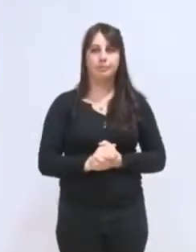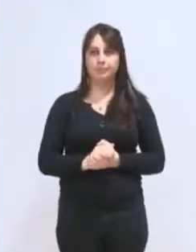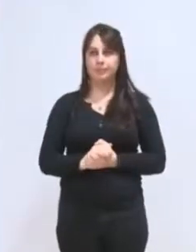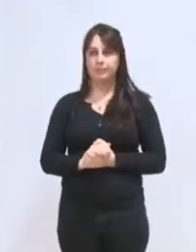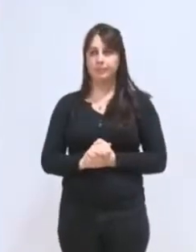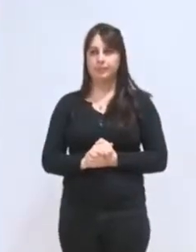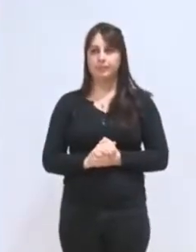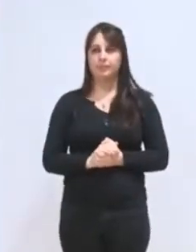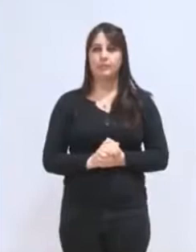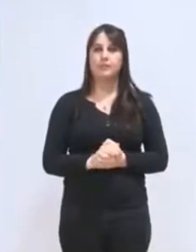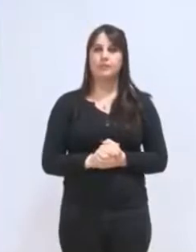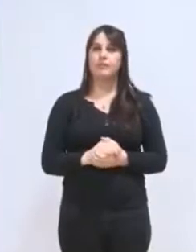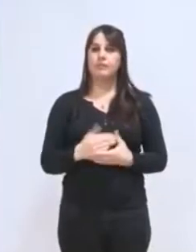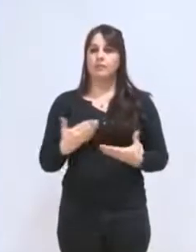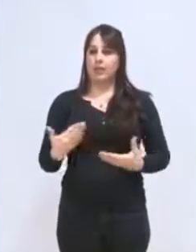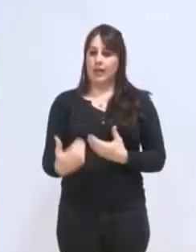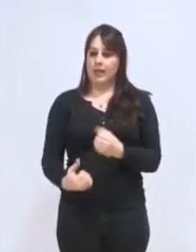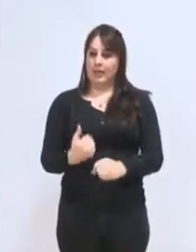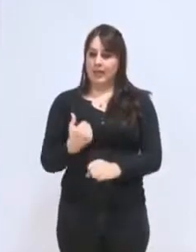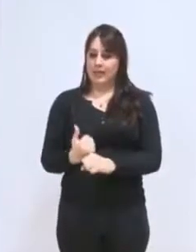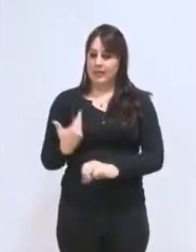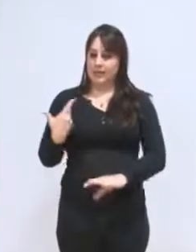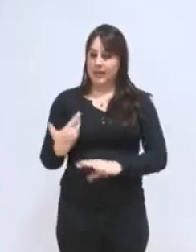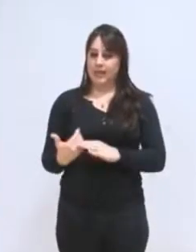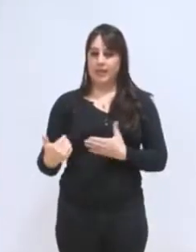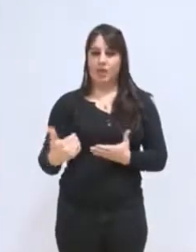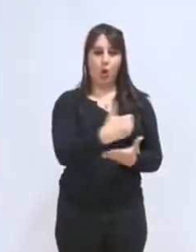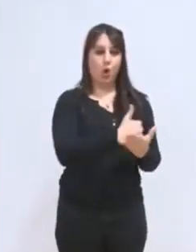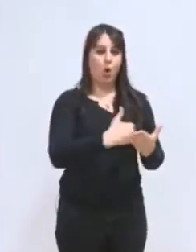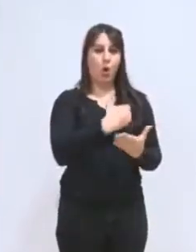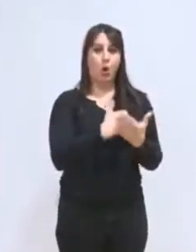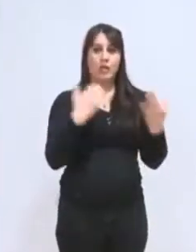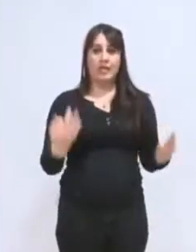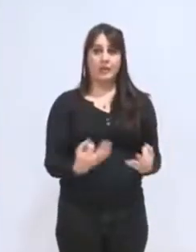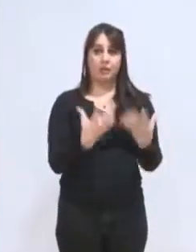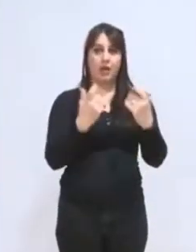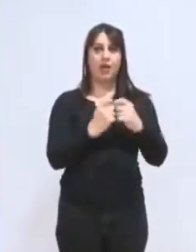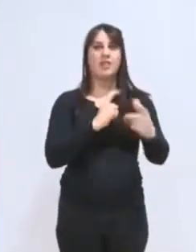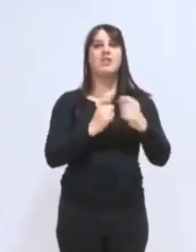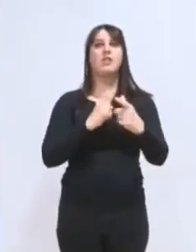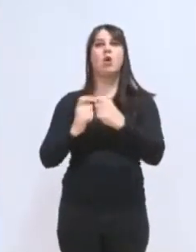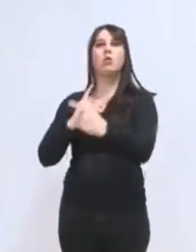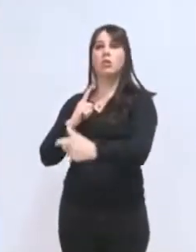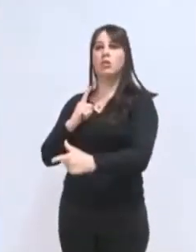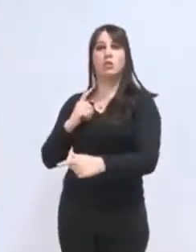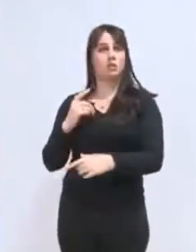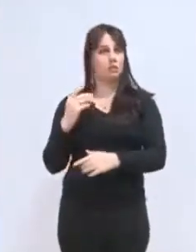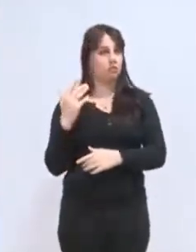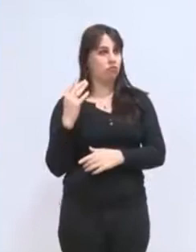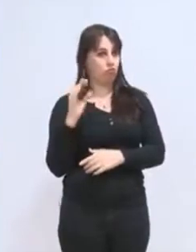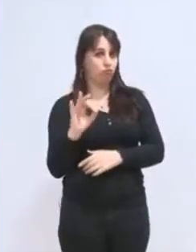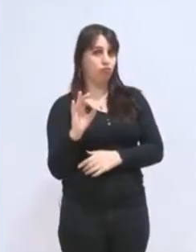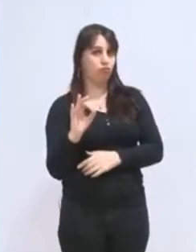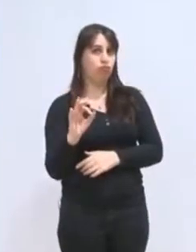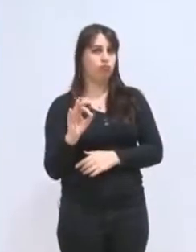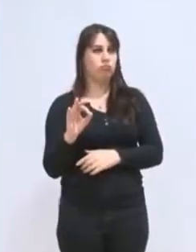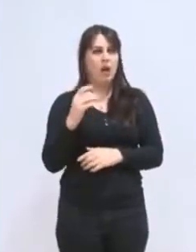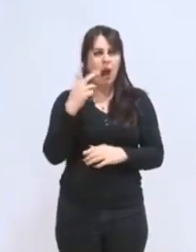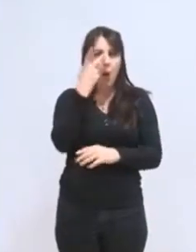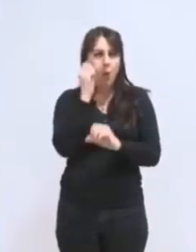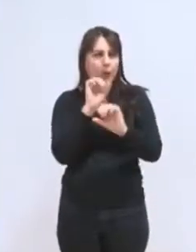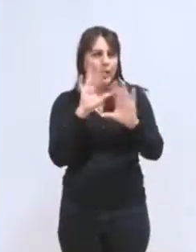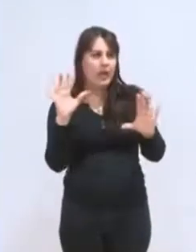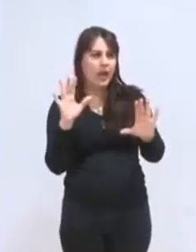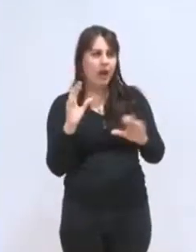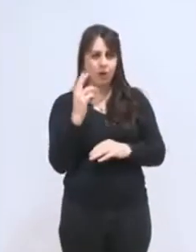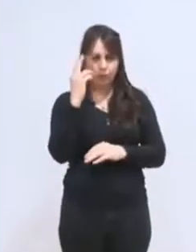Vous avez cette année, et vous l'avez dit, des recettes exceptionnelles. Les dividendes, ça a été évoqué, qui sont déclenchés, si j'ai bien compris,